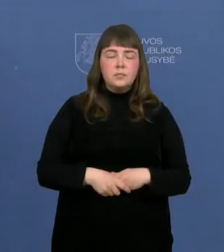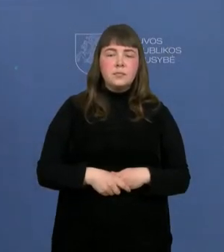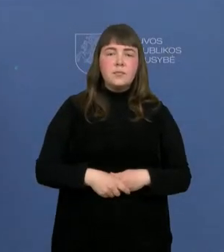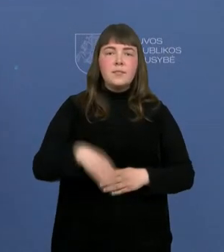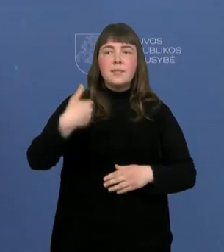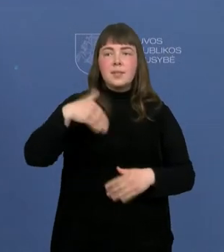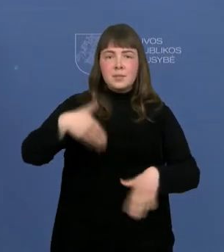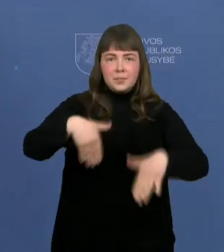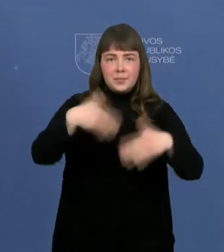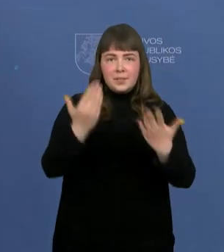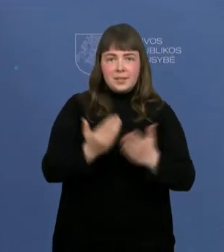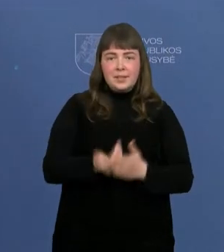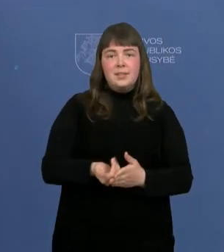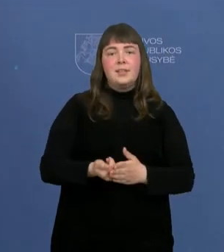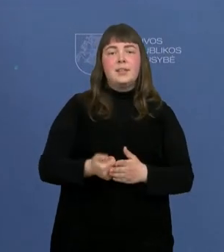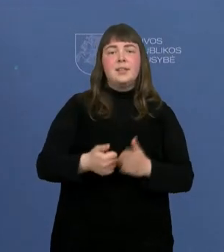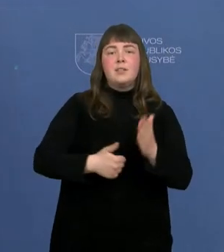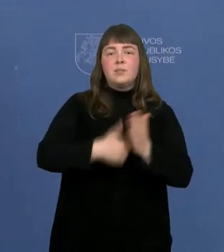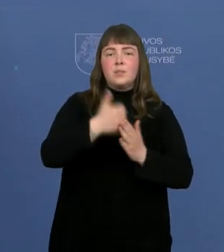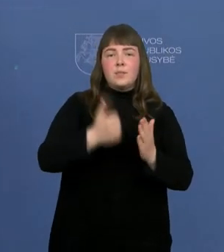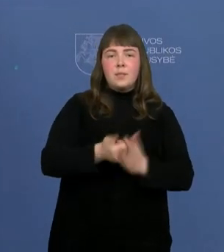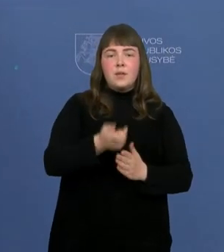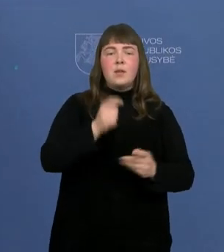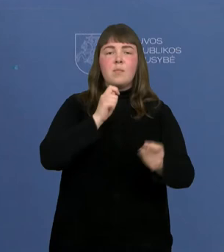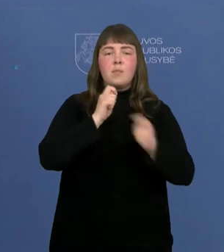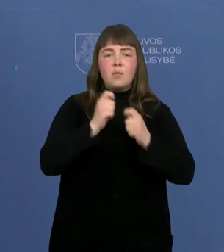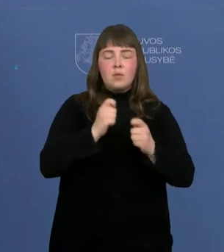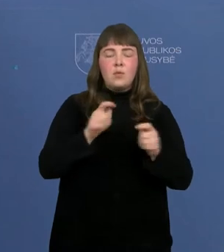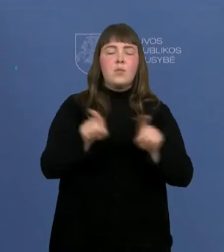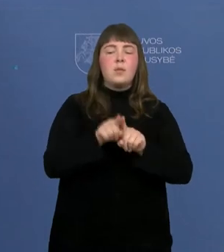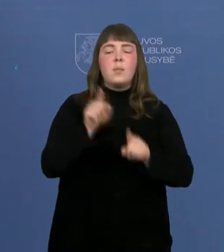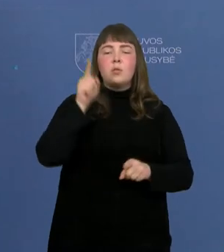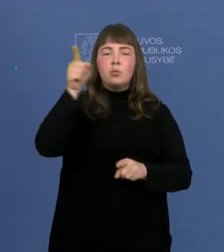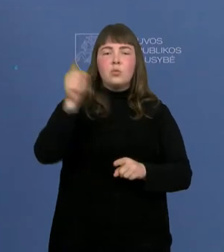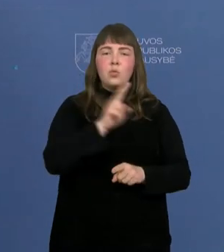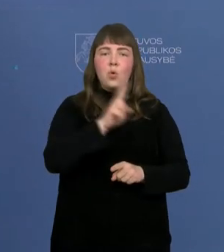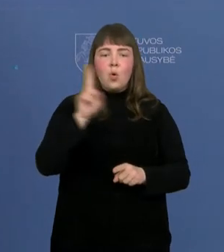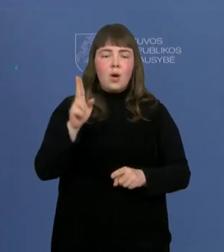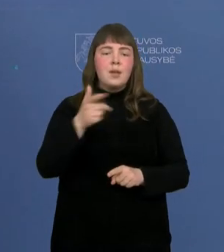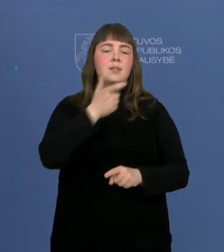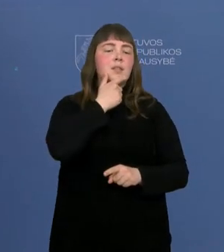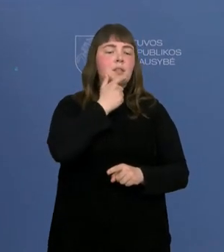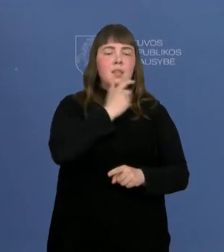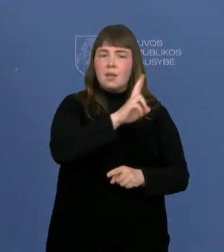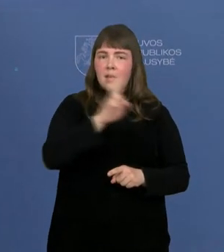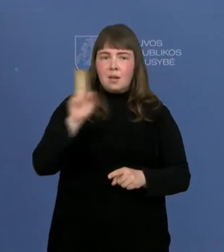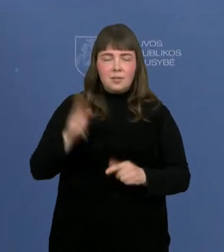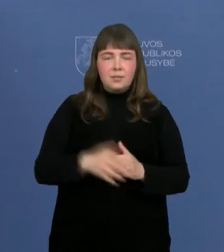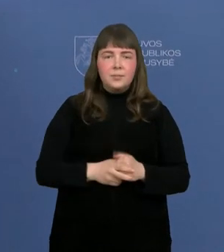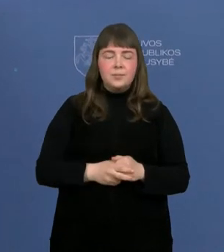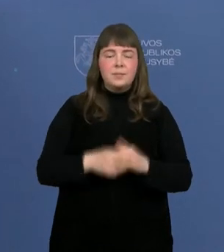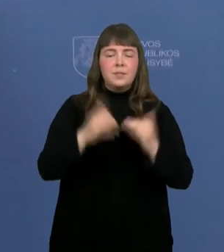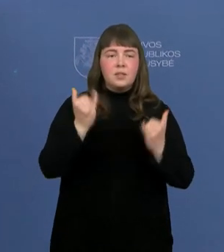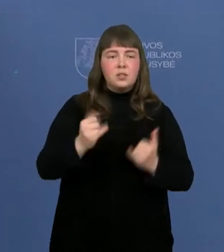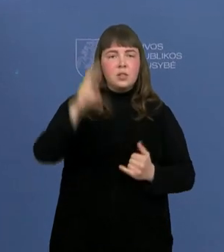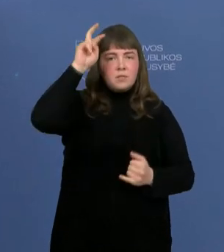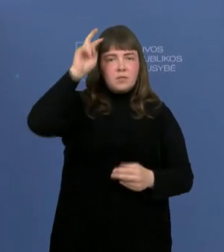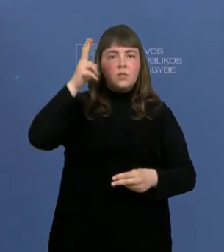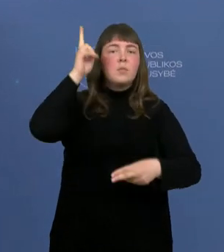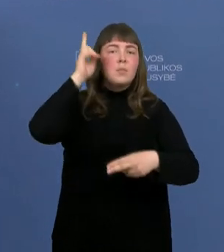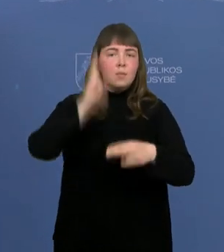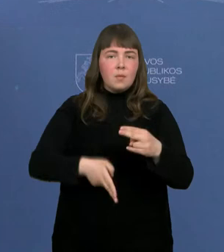Labadana. Gerbiamės žurnalistai čia susirinkė ir nuotoliu. Gerbiamės žiūrovai. Tai šiandien vėrausybė apsisprendė